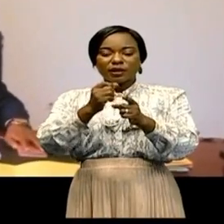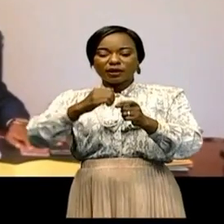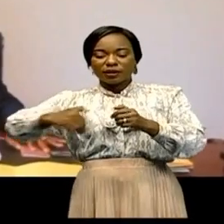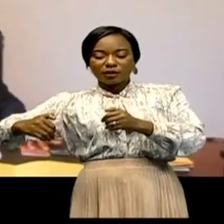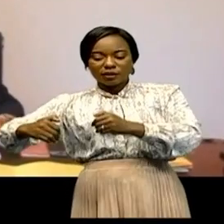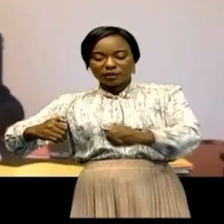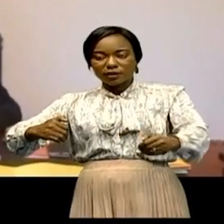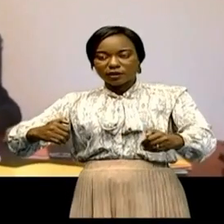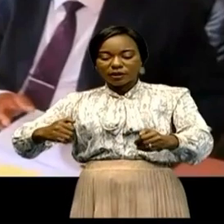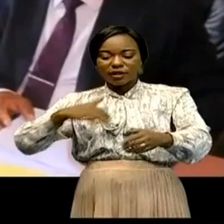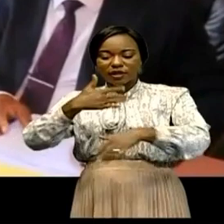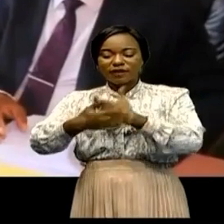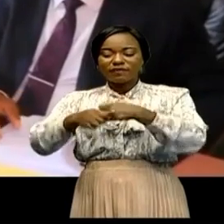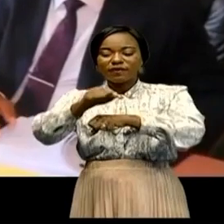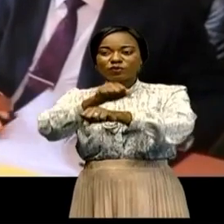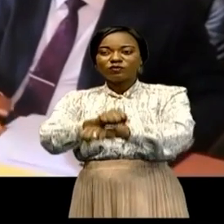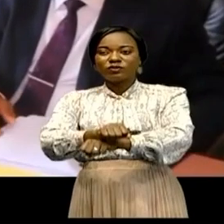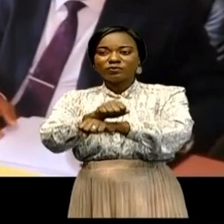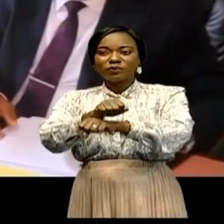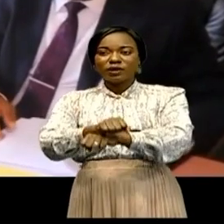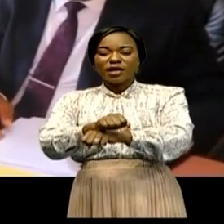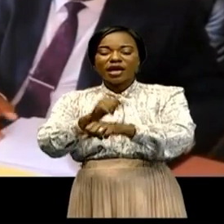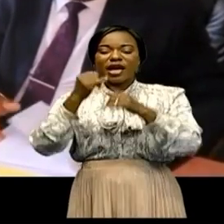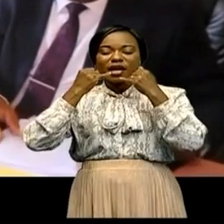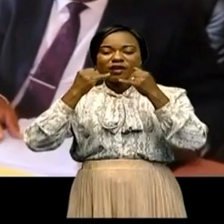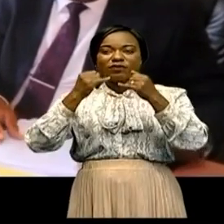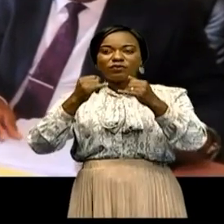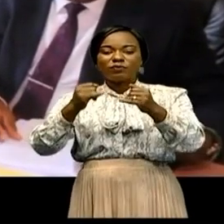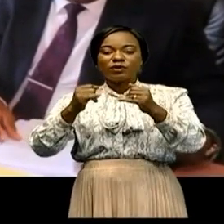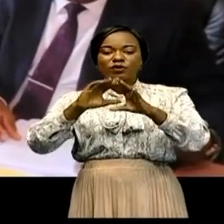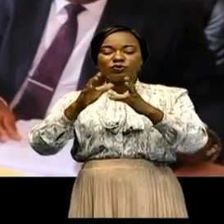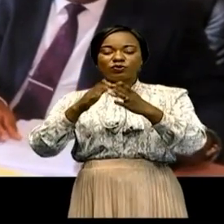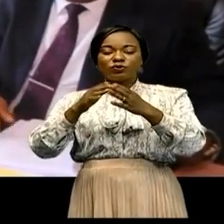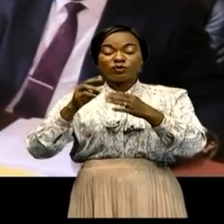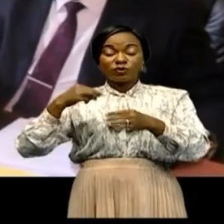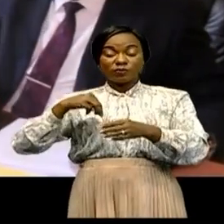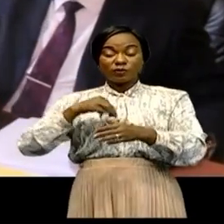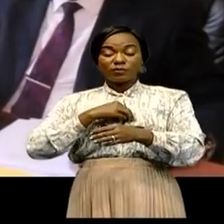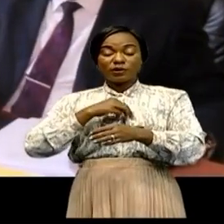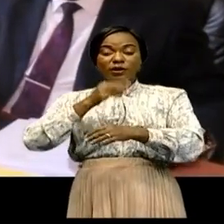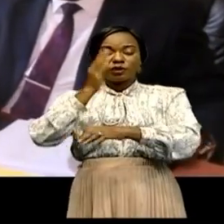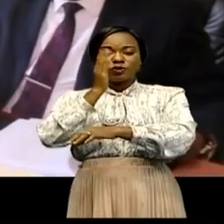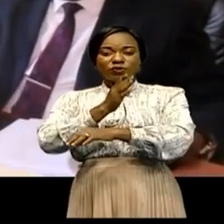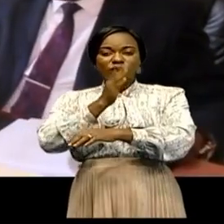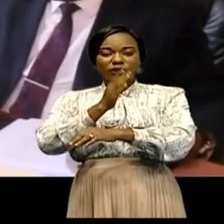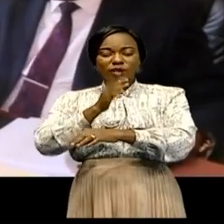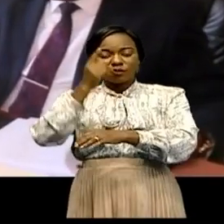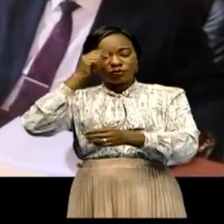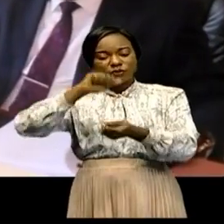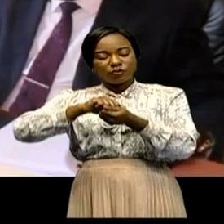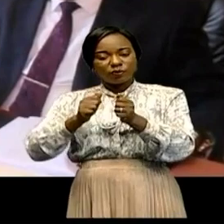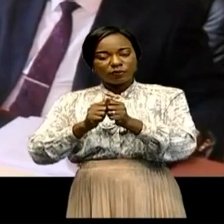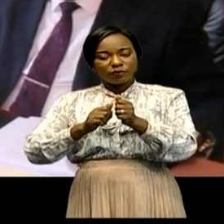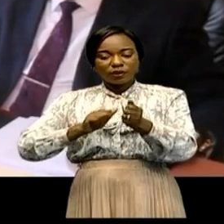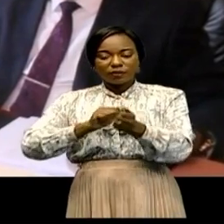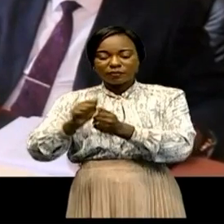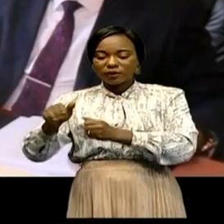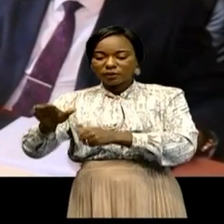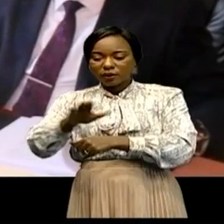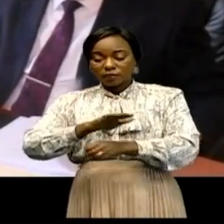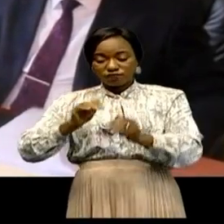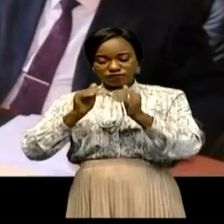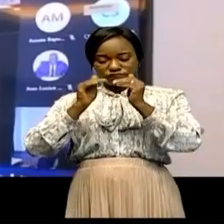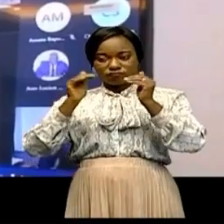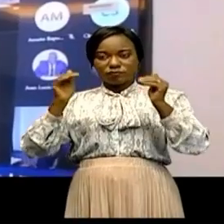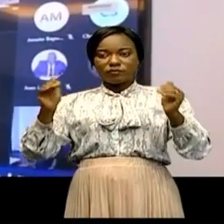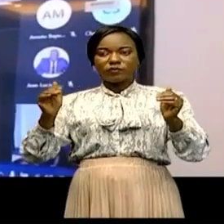et Affaires Coutumières, a informé le membre du Conseil de l'État du territoire national, qui demeure globalement calme en dépit